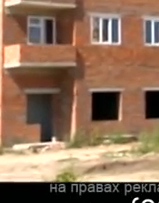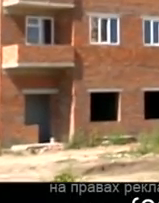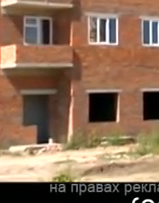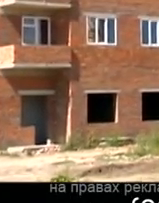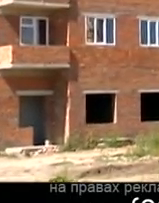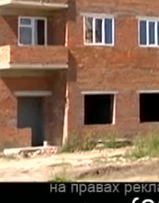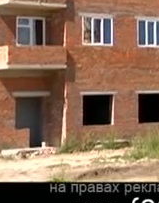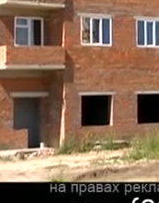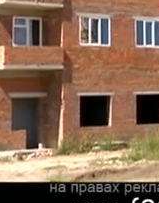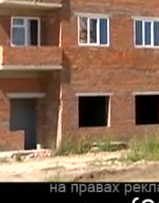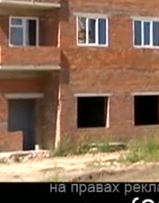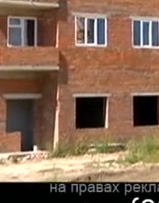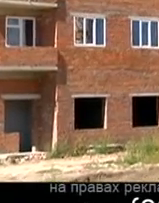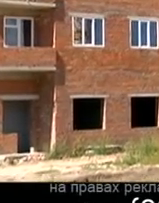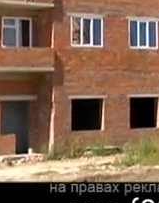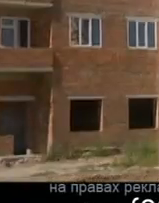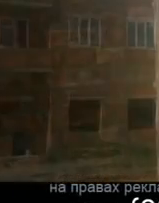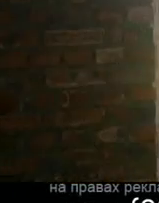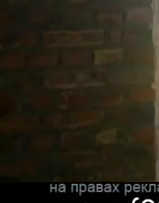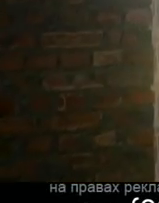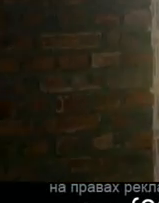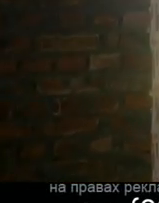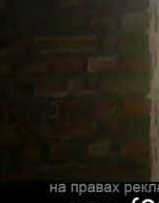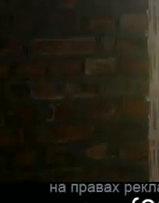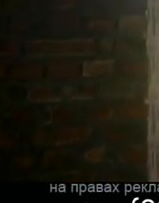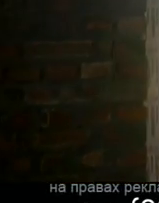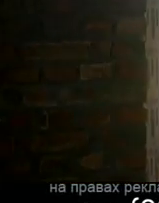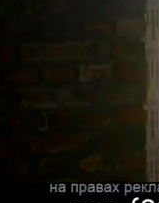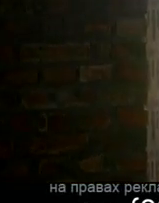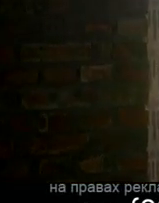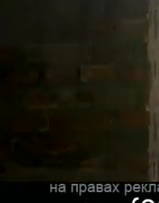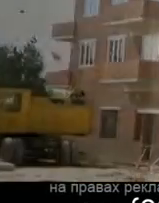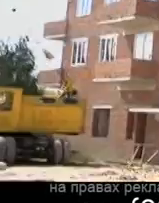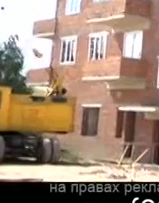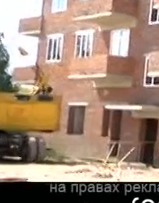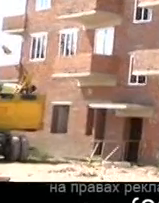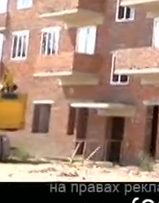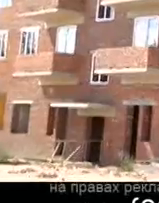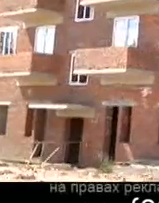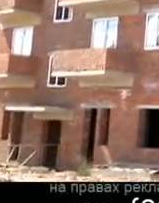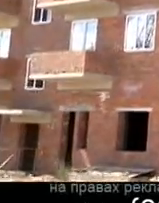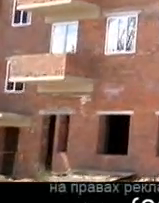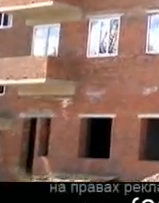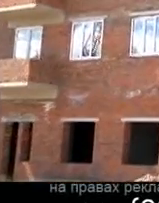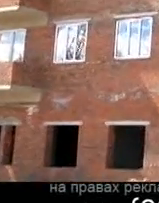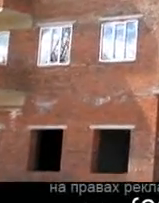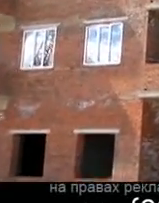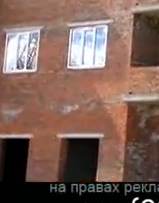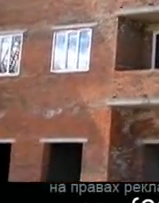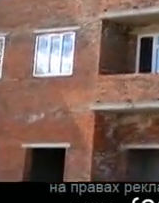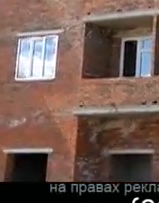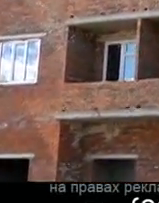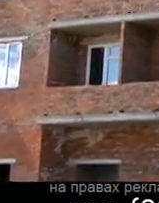з монтованим газовим котлом. Металопластикові вікна з двокамерним склопакетом. Є лічильники газу, електроенергії та холодної води.